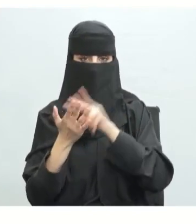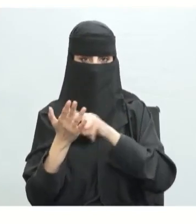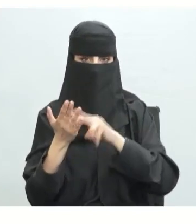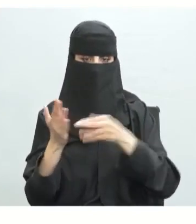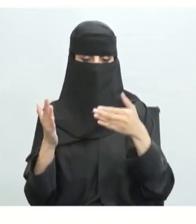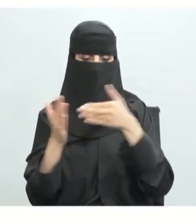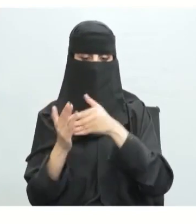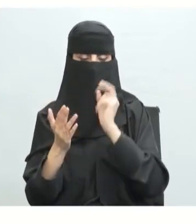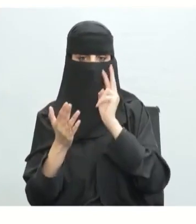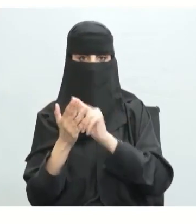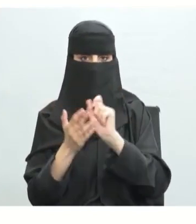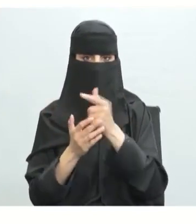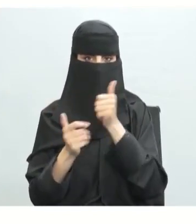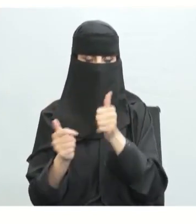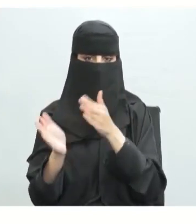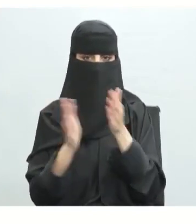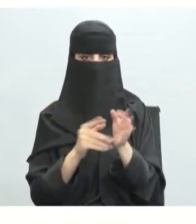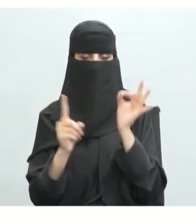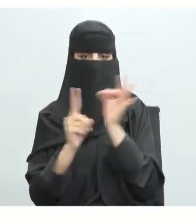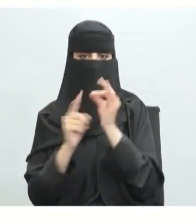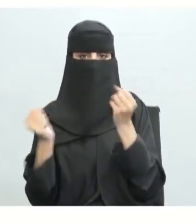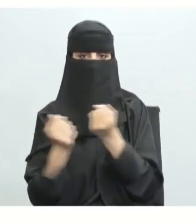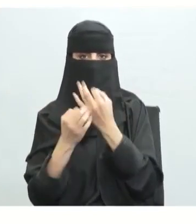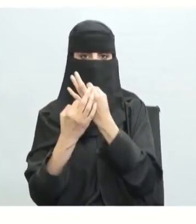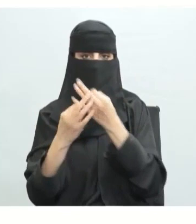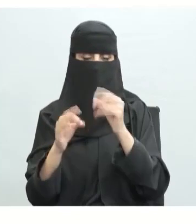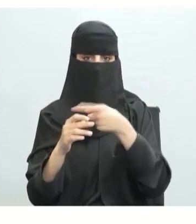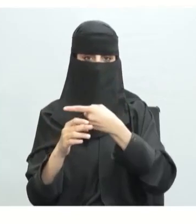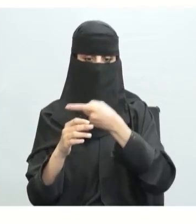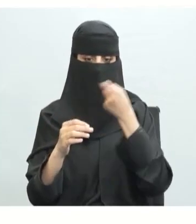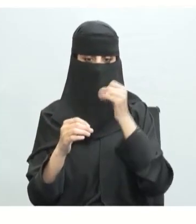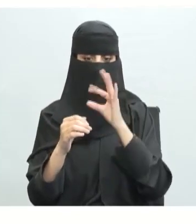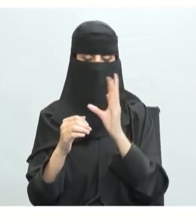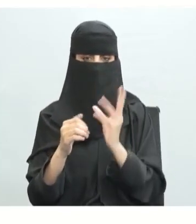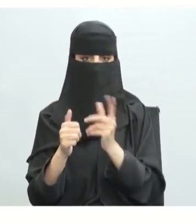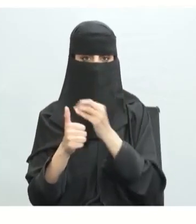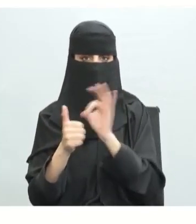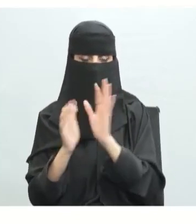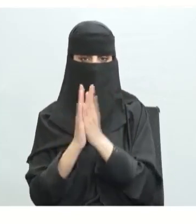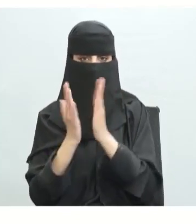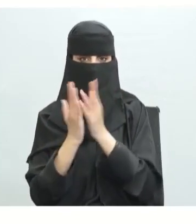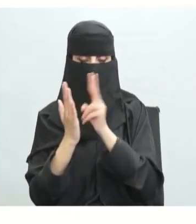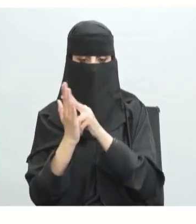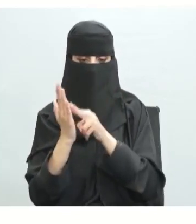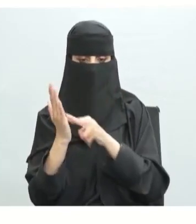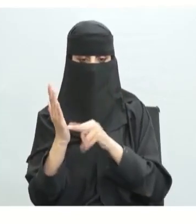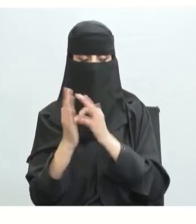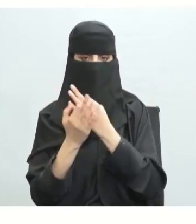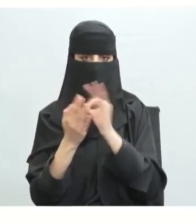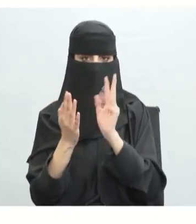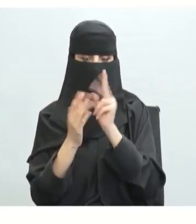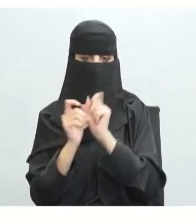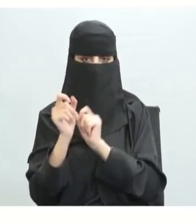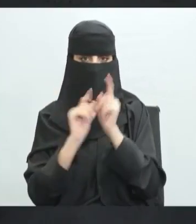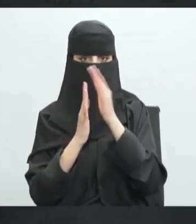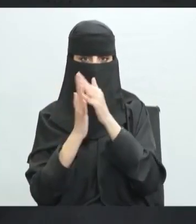الله في الأهداف التدريبية يتوقع منك في نهاية هذه الوحدة بمعنى أننا وصلنا إلى نهاية هذه الوحدة أن